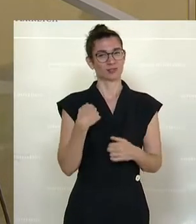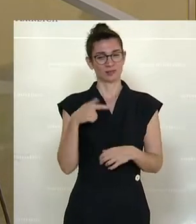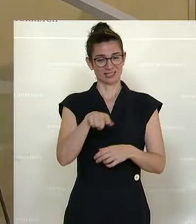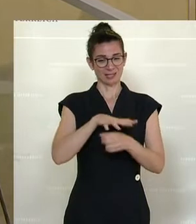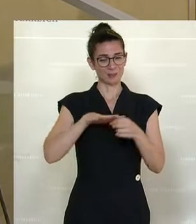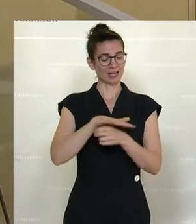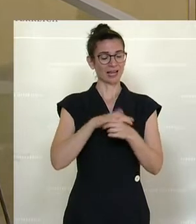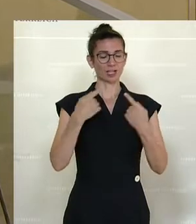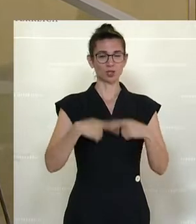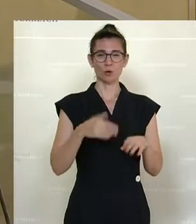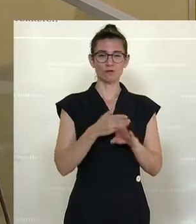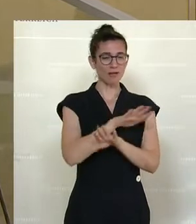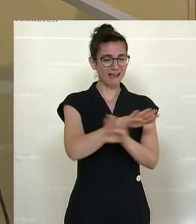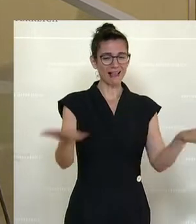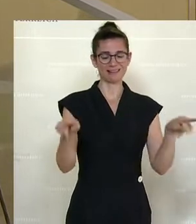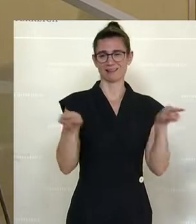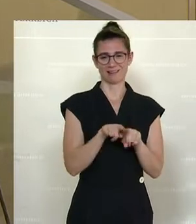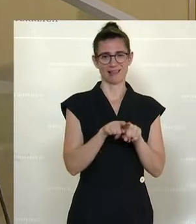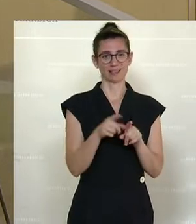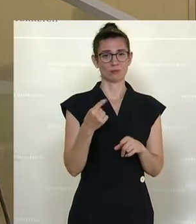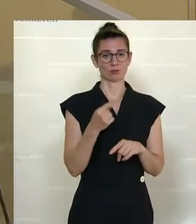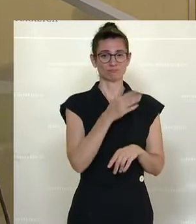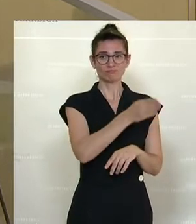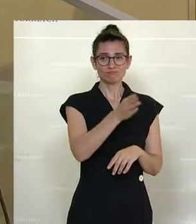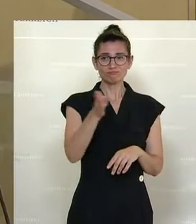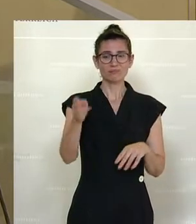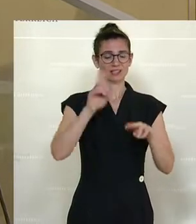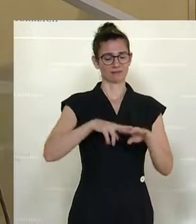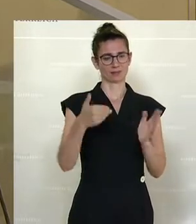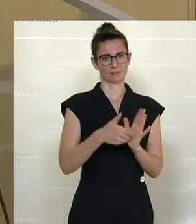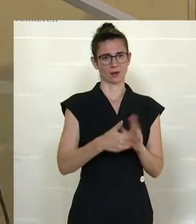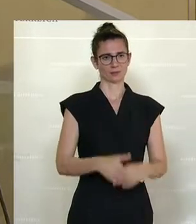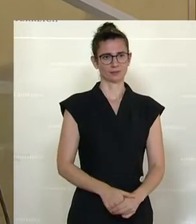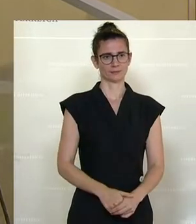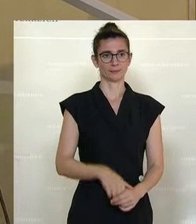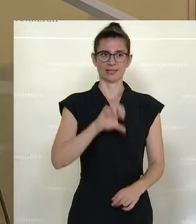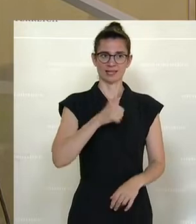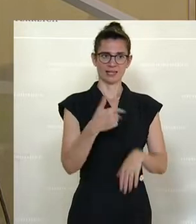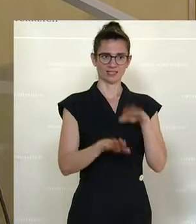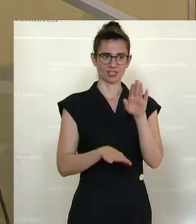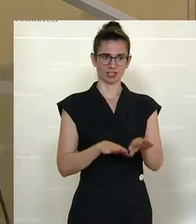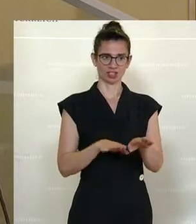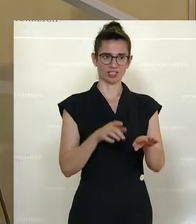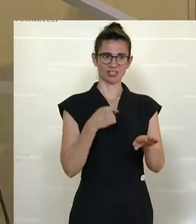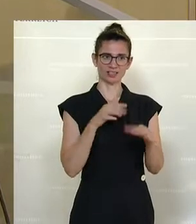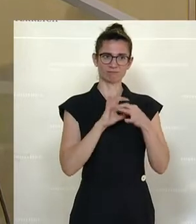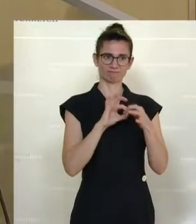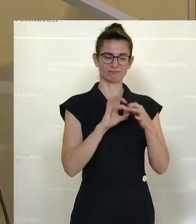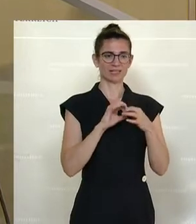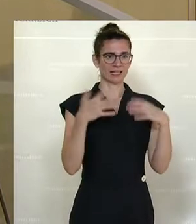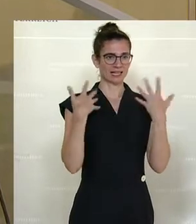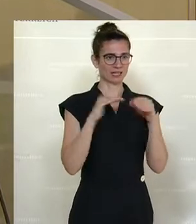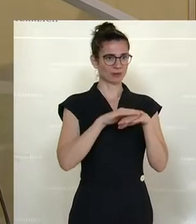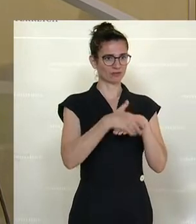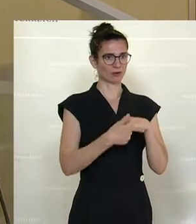Sicherheit für genau jene Menschen, die darauf angewiesen sind. Auch der erste Schritt in Richtung einer klimafreundlichen Industrie ist